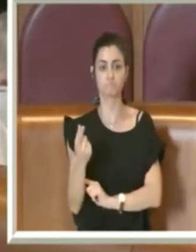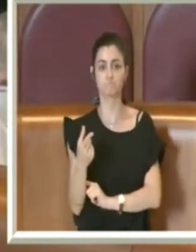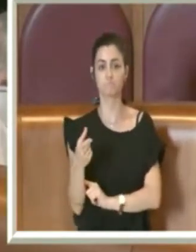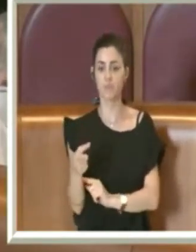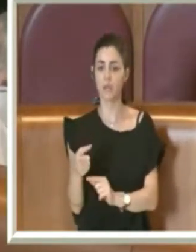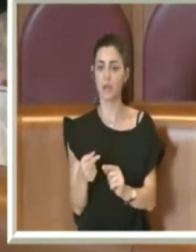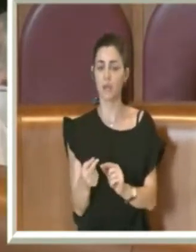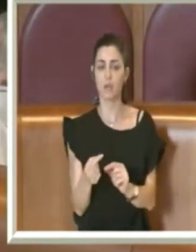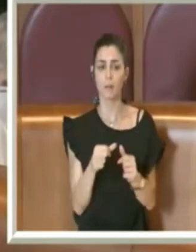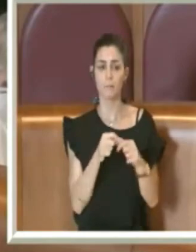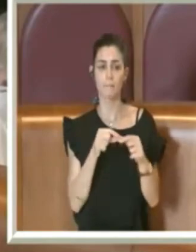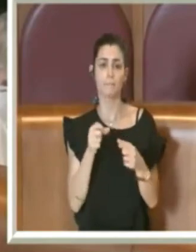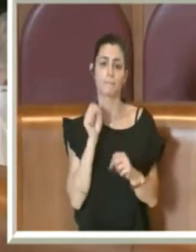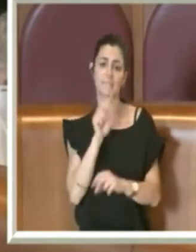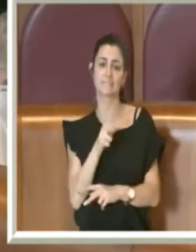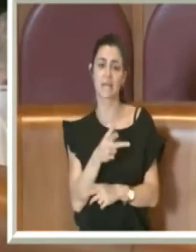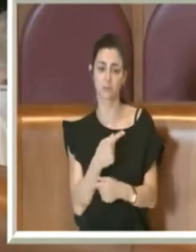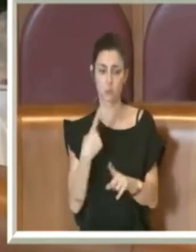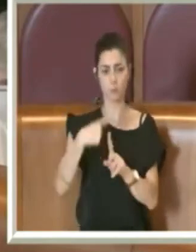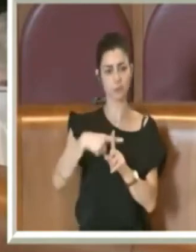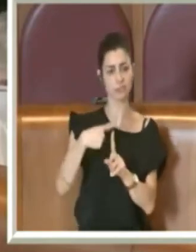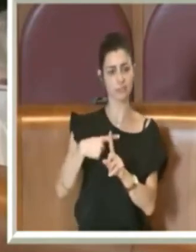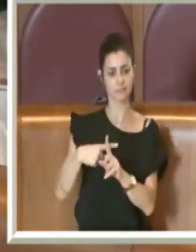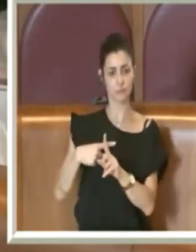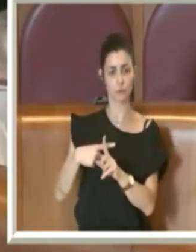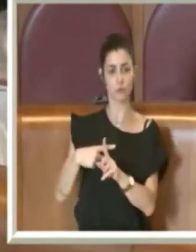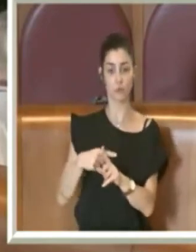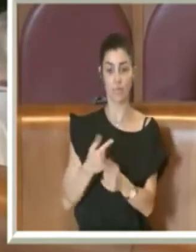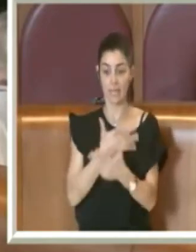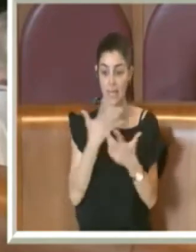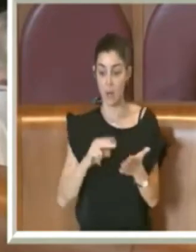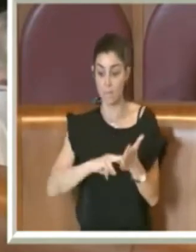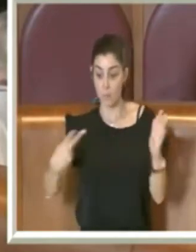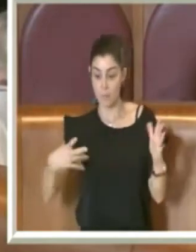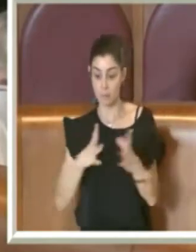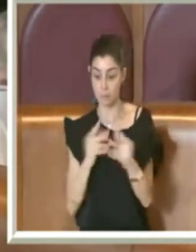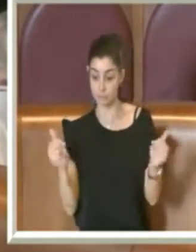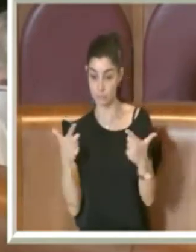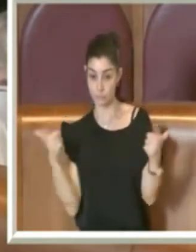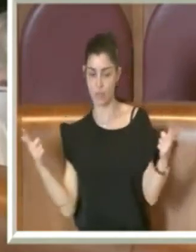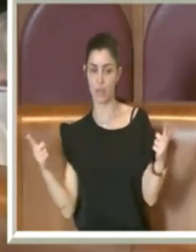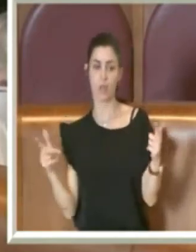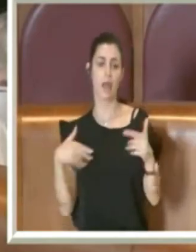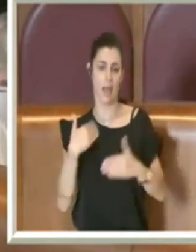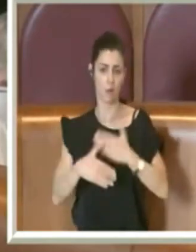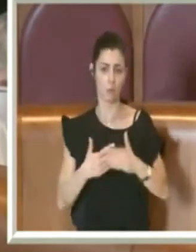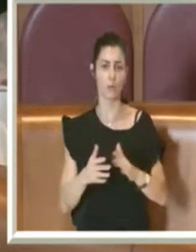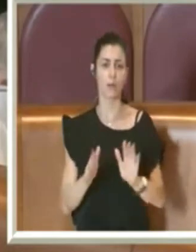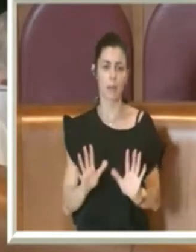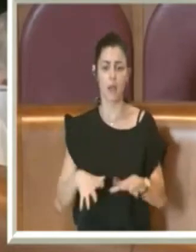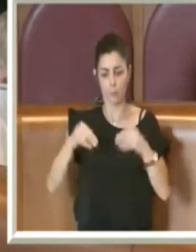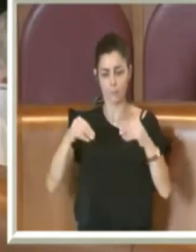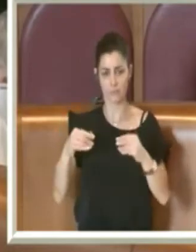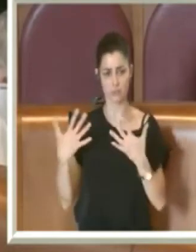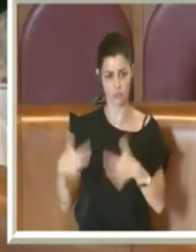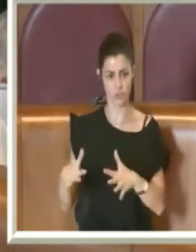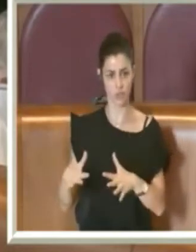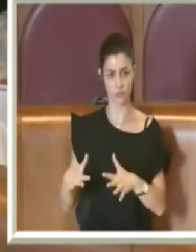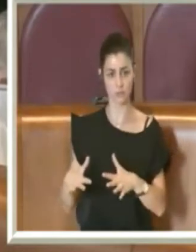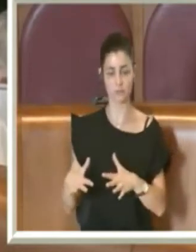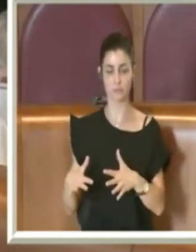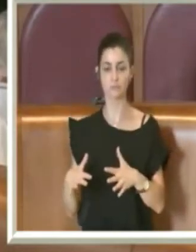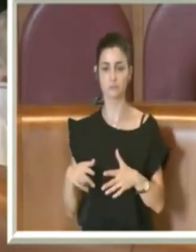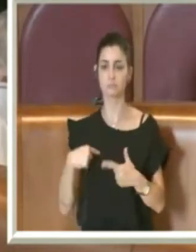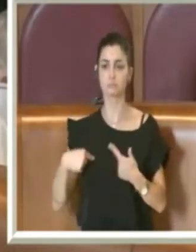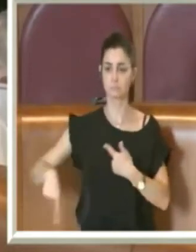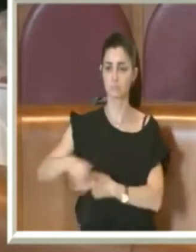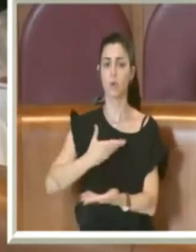positivo collaborativo. È chiaro che non abbiamo risolto tutti i problemi ma man mano nell'ottica di questo